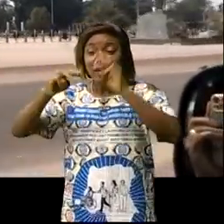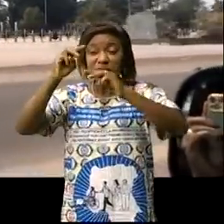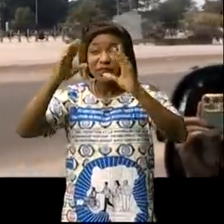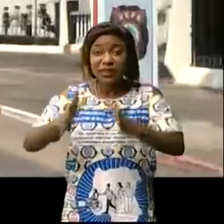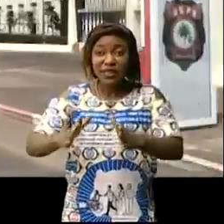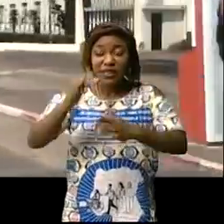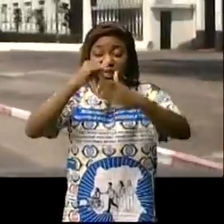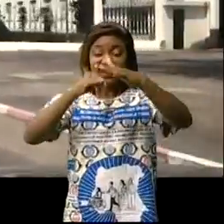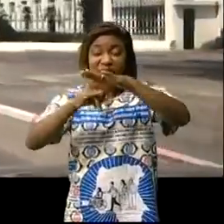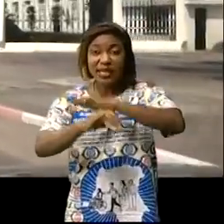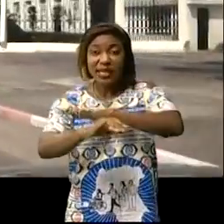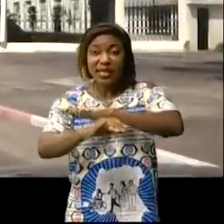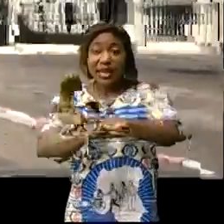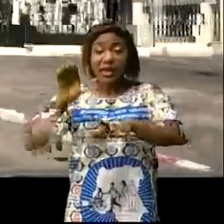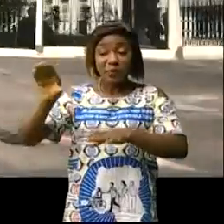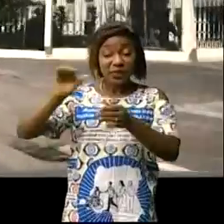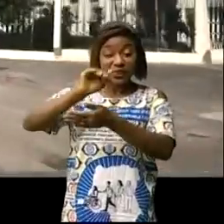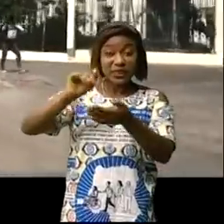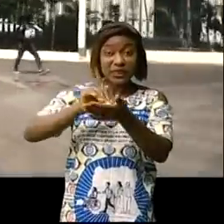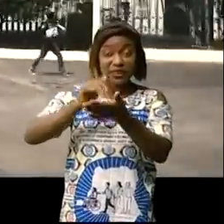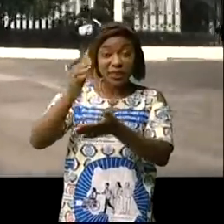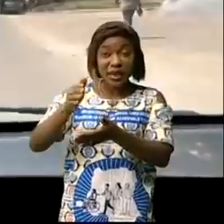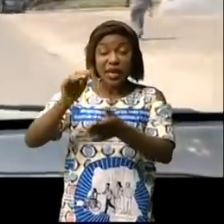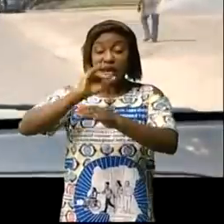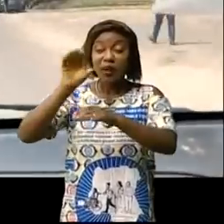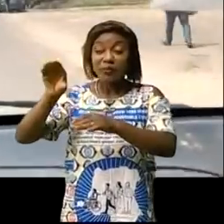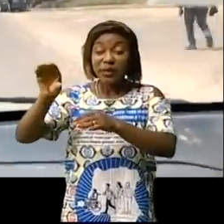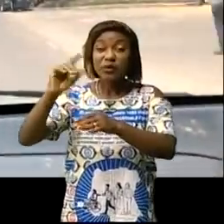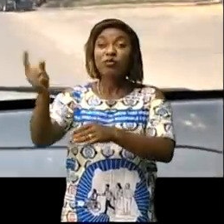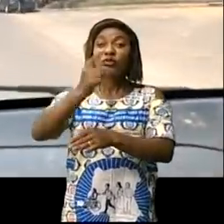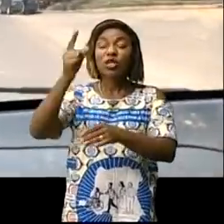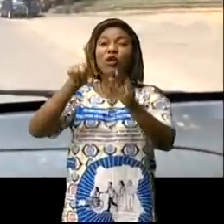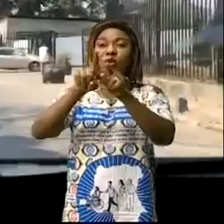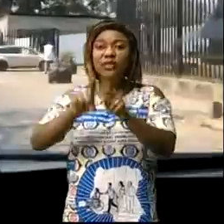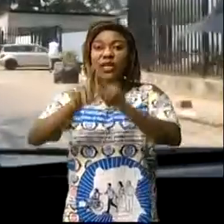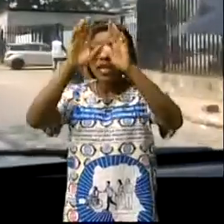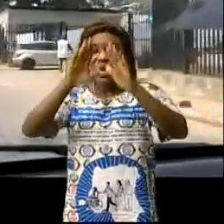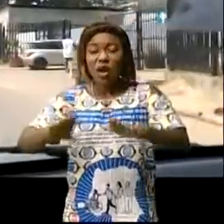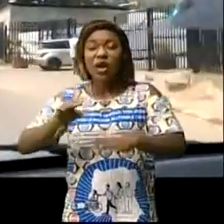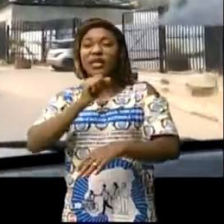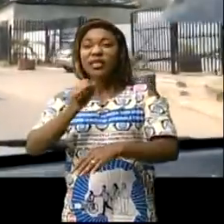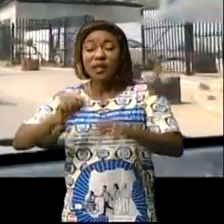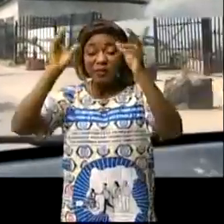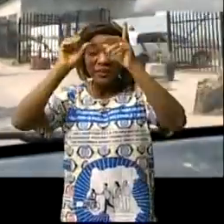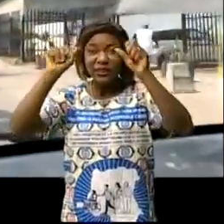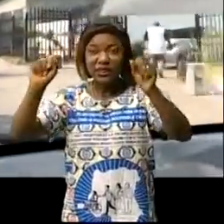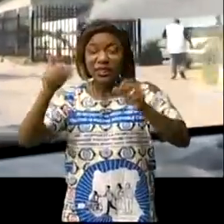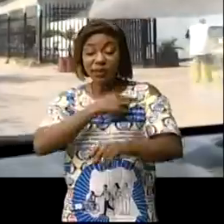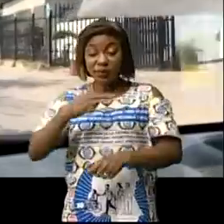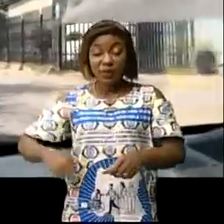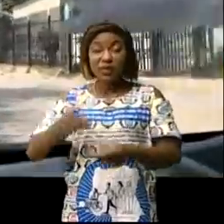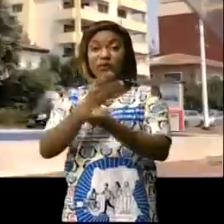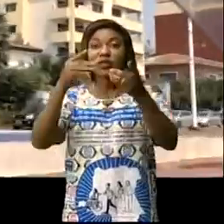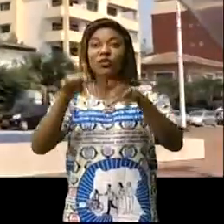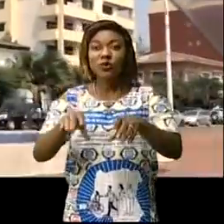'intérieur la banque centrale du Congo la banque mondiale et l'ancienne résidence du chef de l'état honoraire de la République démocratique